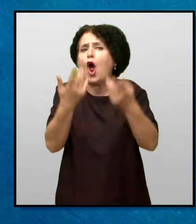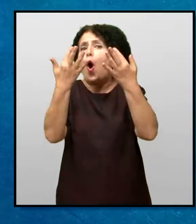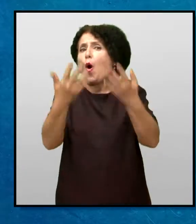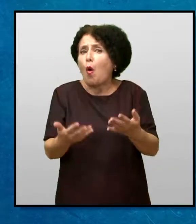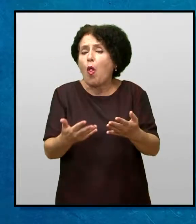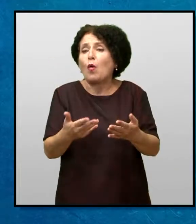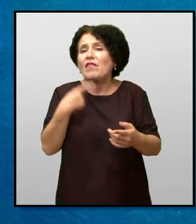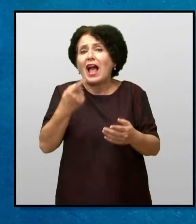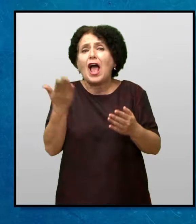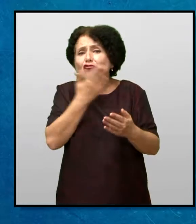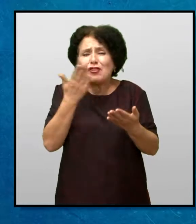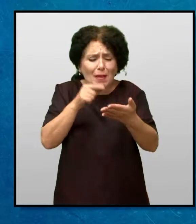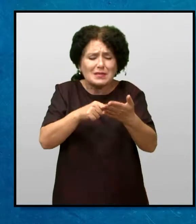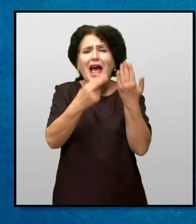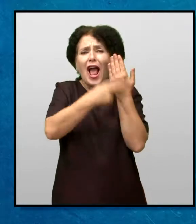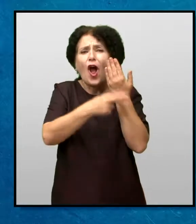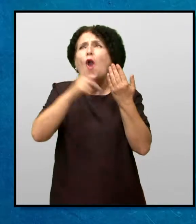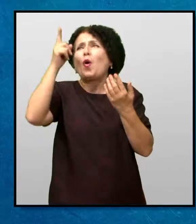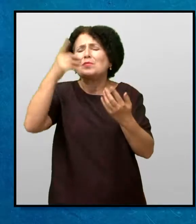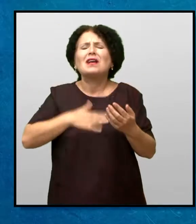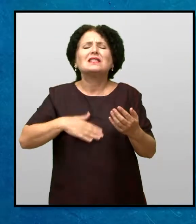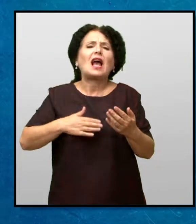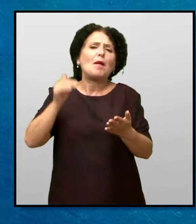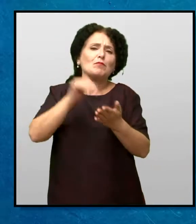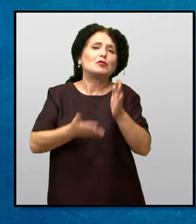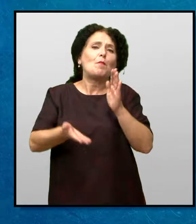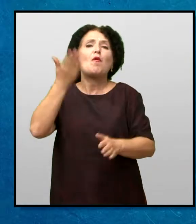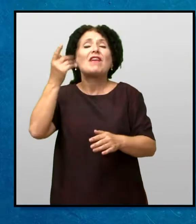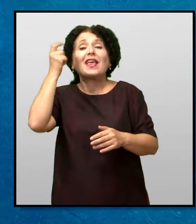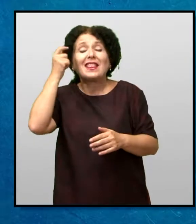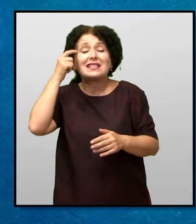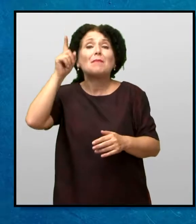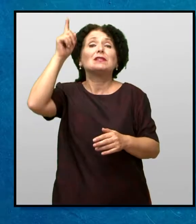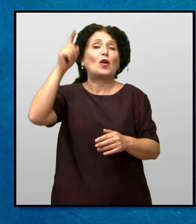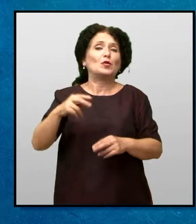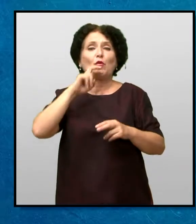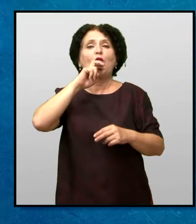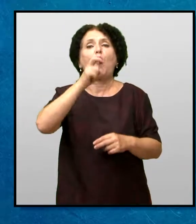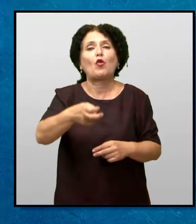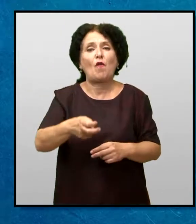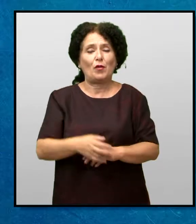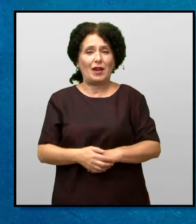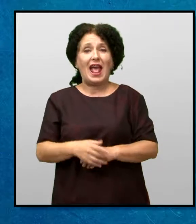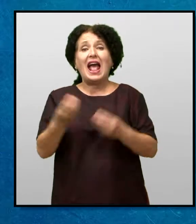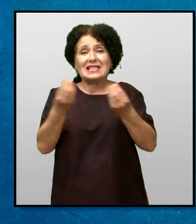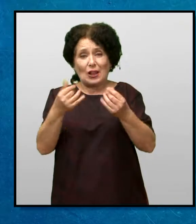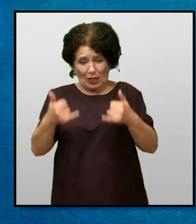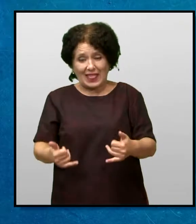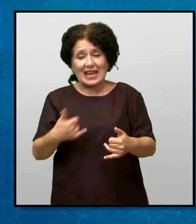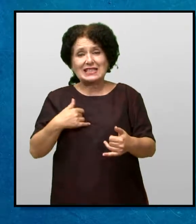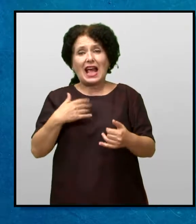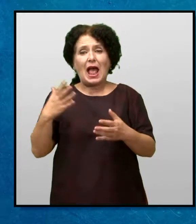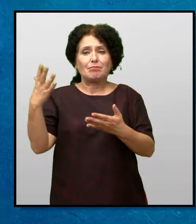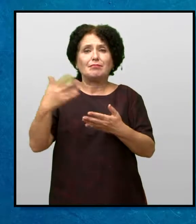Колку повеќе читам за Бог Толку повеќе сакам да знам Одговори Мери Затоа денес када